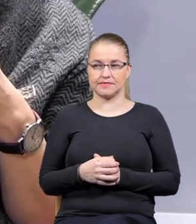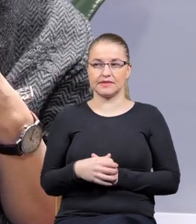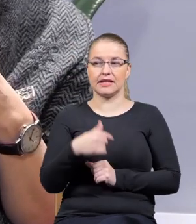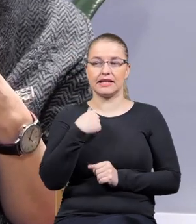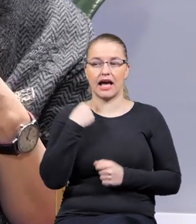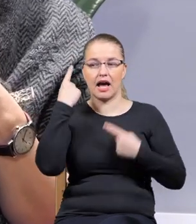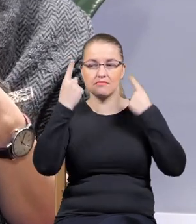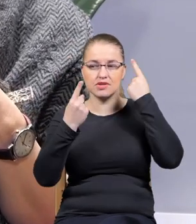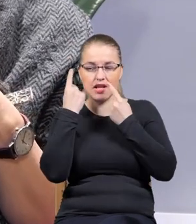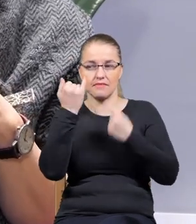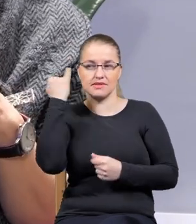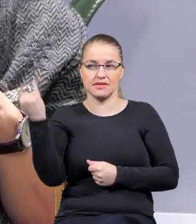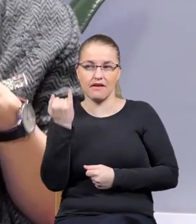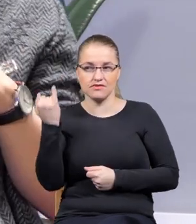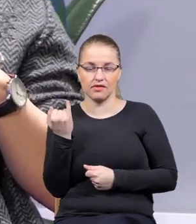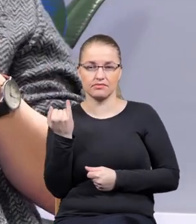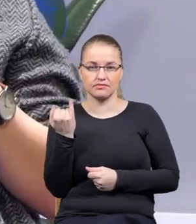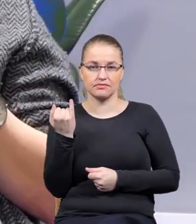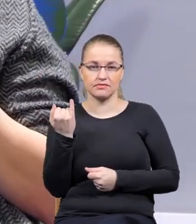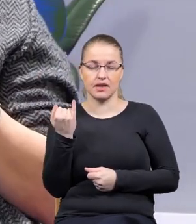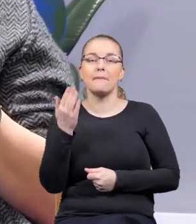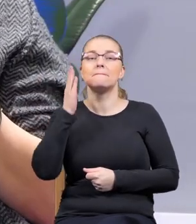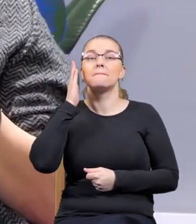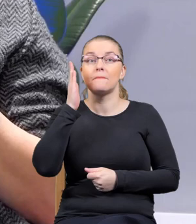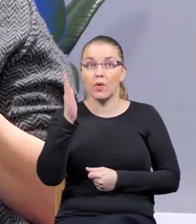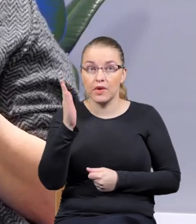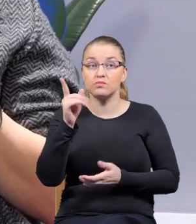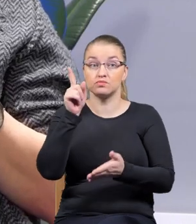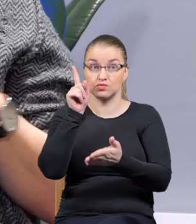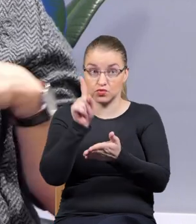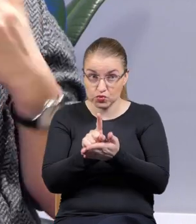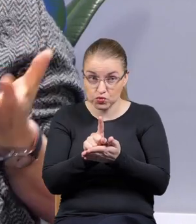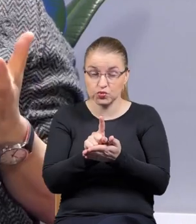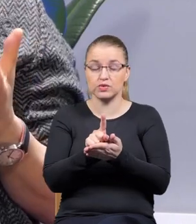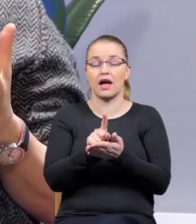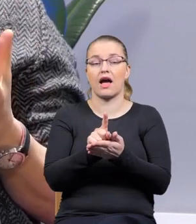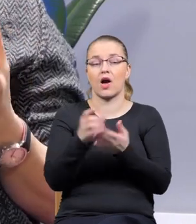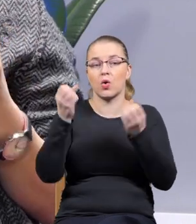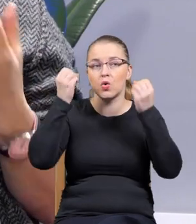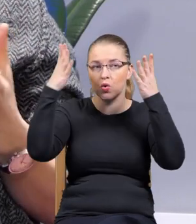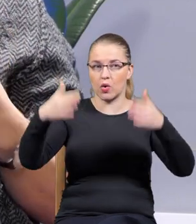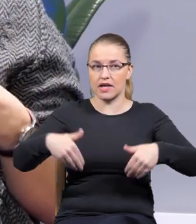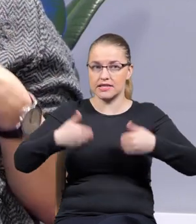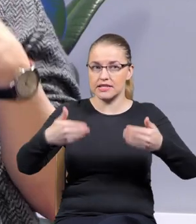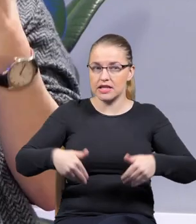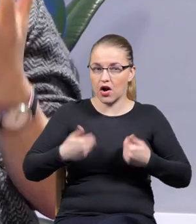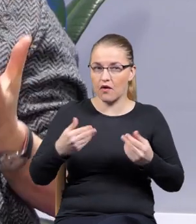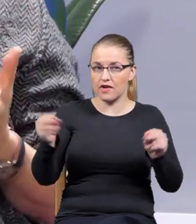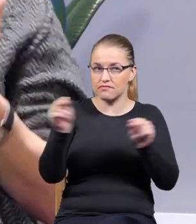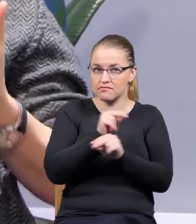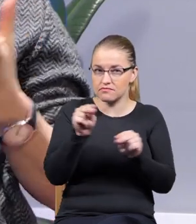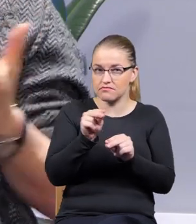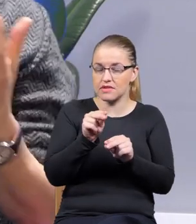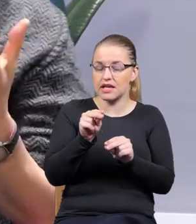coś stoi. I zawsze mi się wydawało, że dopiero wtedy kultura przeżywa jakiś taki